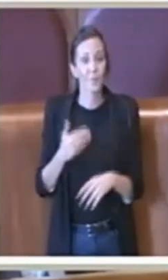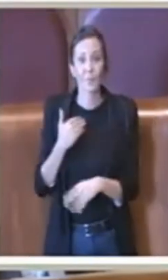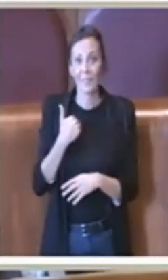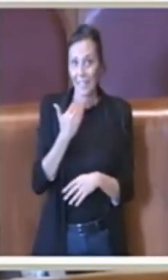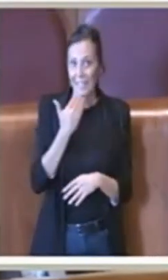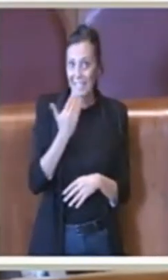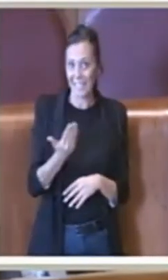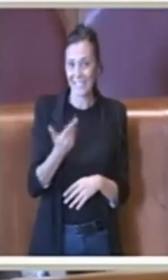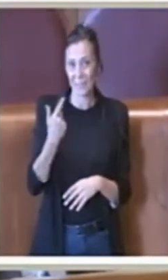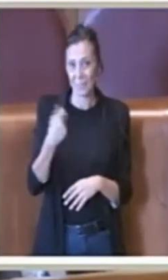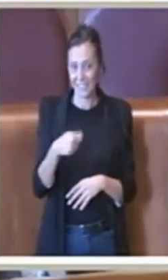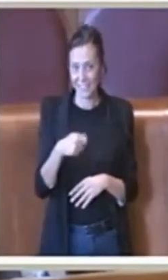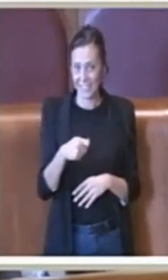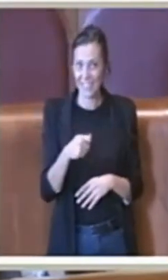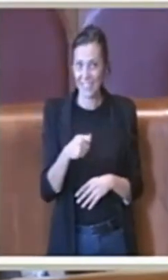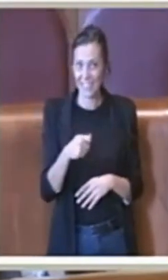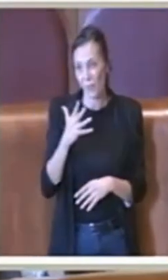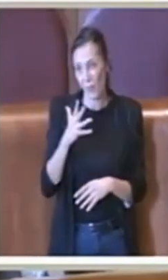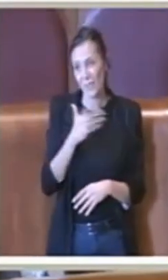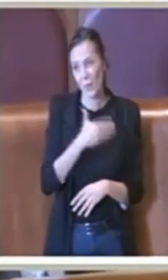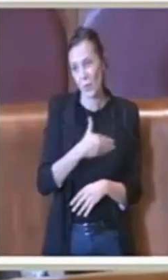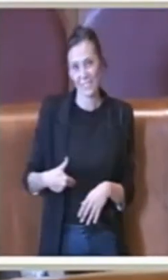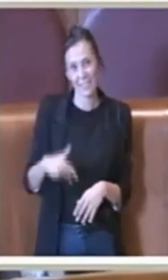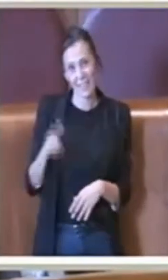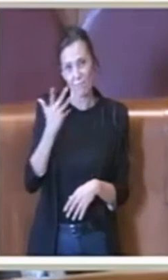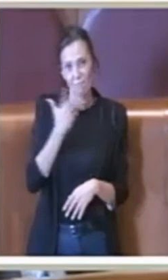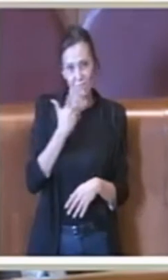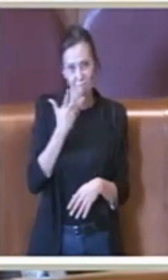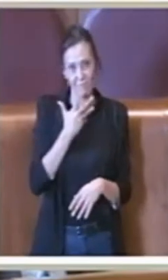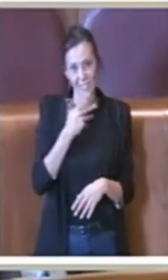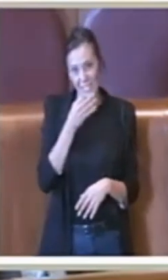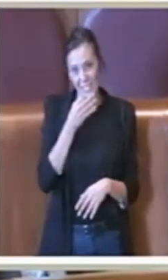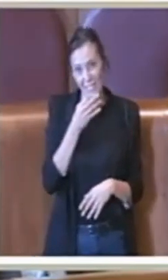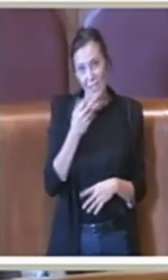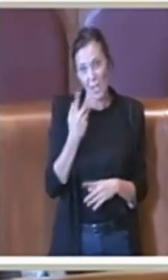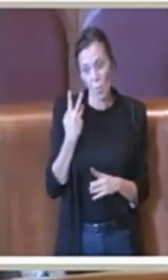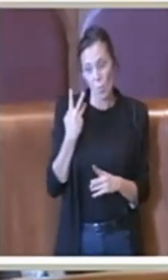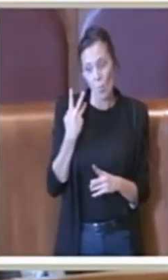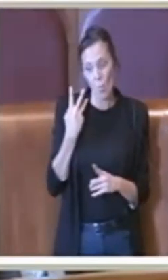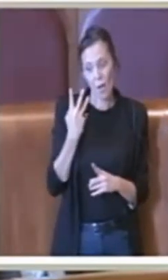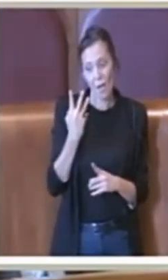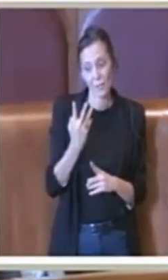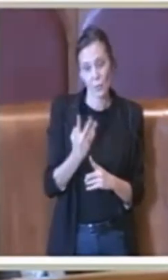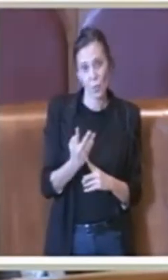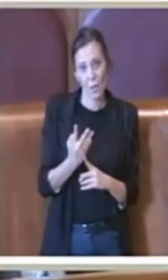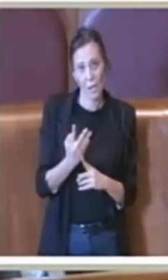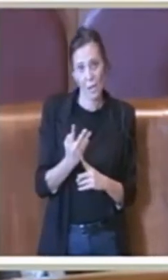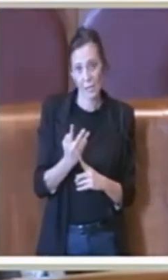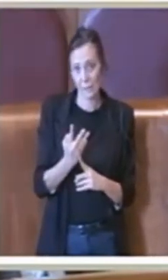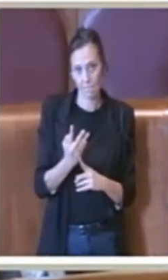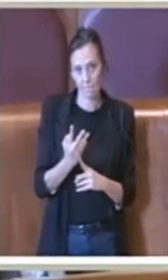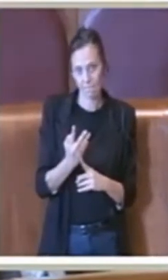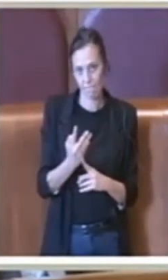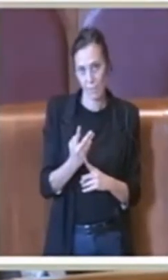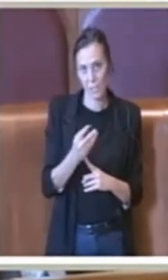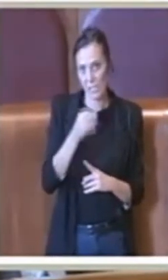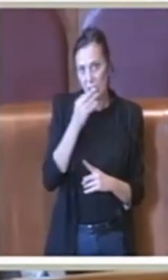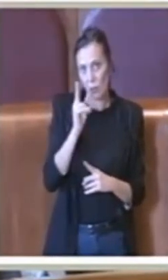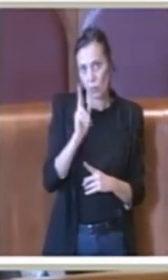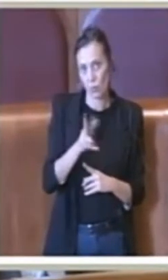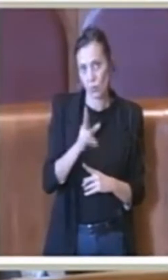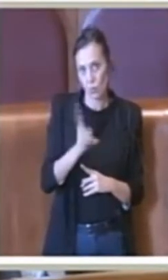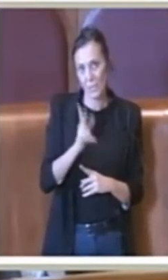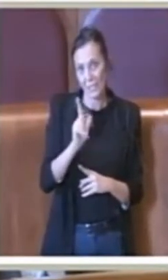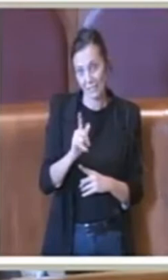Grazie Presidente, forse il consigliere si è sbagliato perché 4 anni non sono, nel senso la discarica è stata chiusa nel 2013, perciò